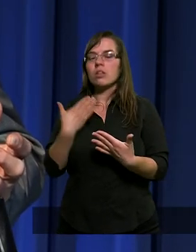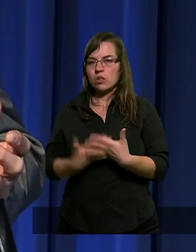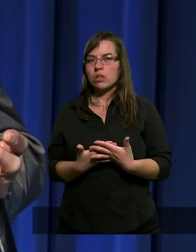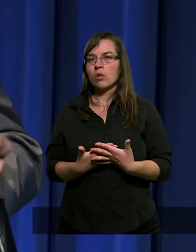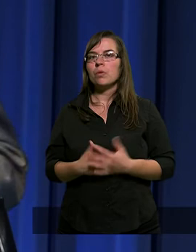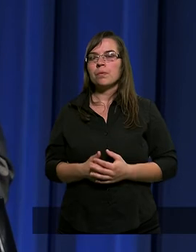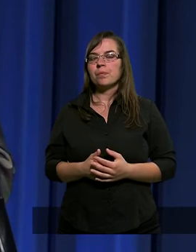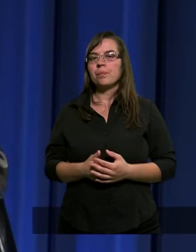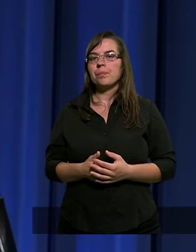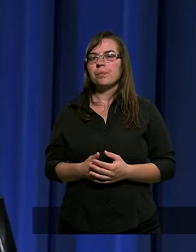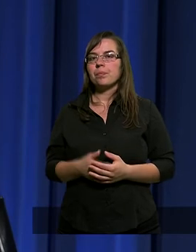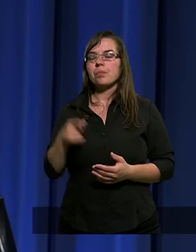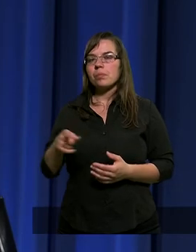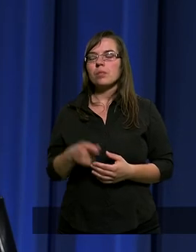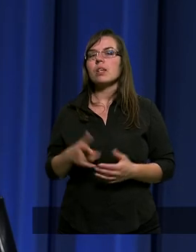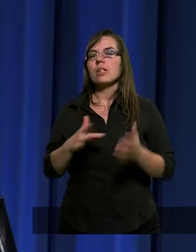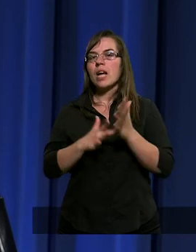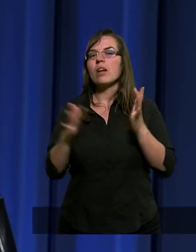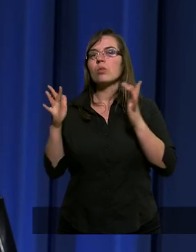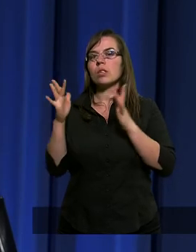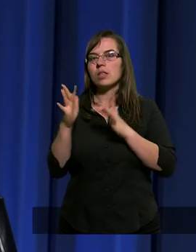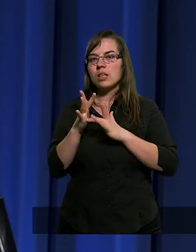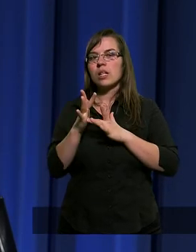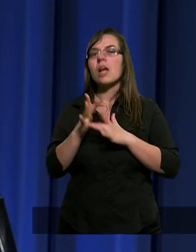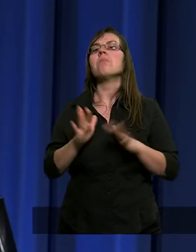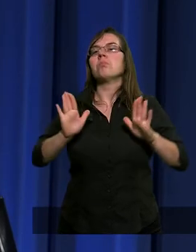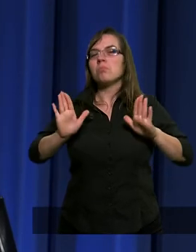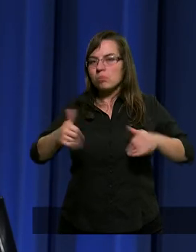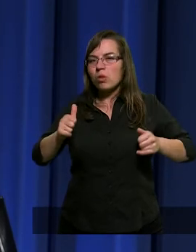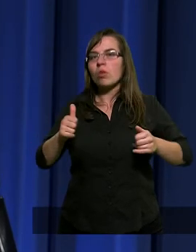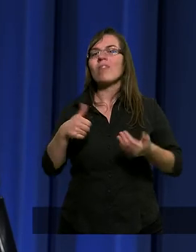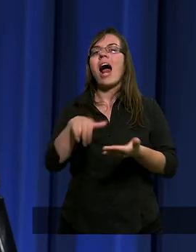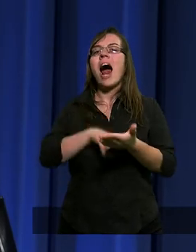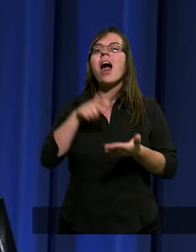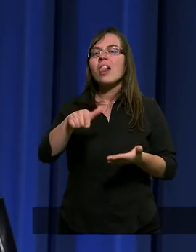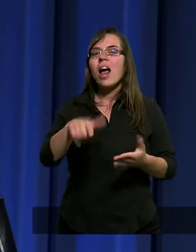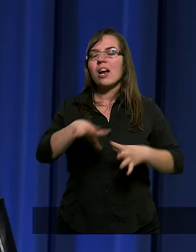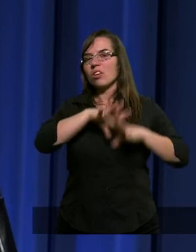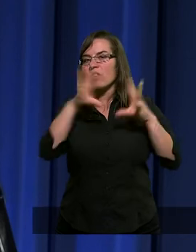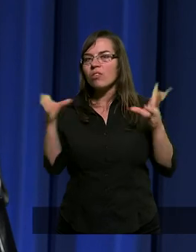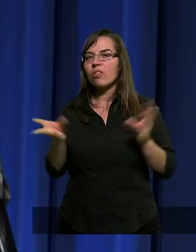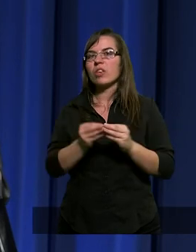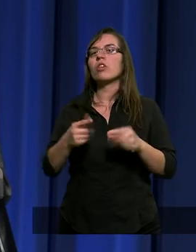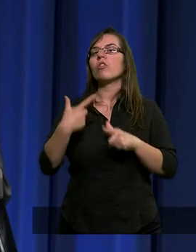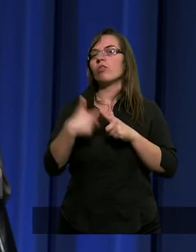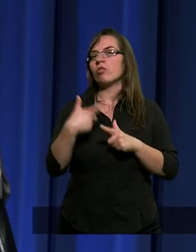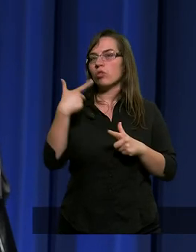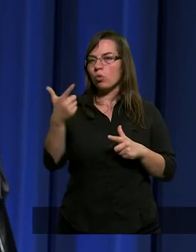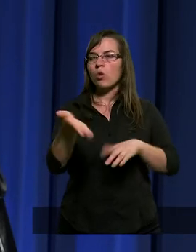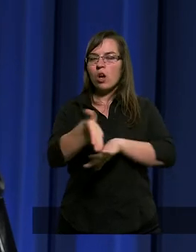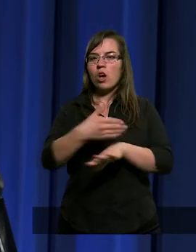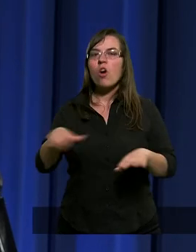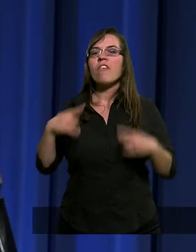Jezus Chrystus zezwala na to wszystko. Dwudziesty drugi